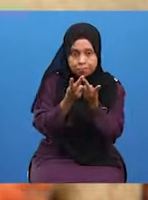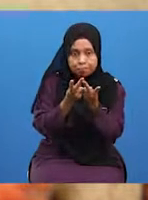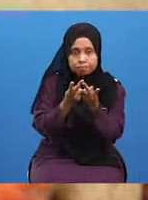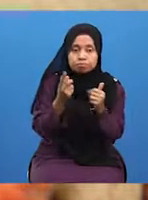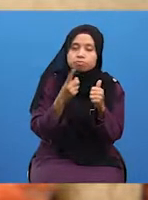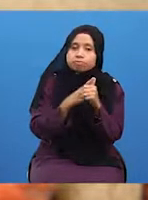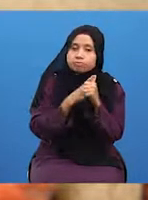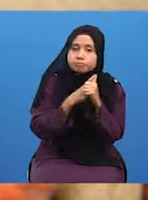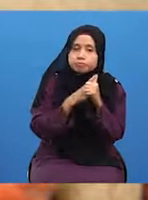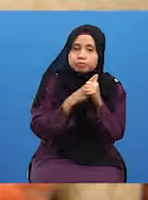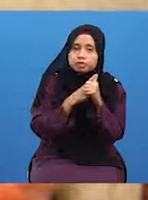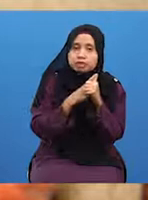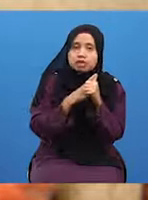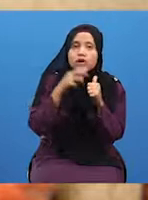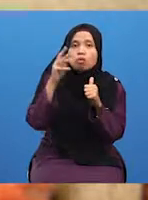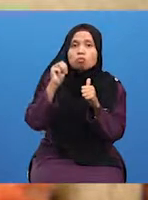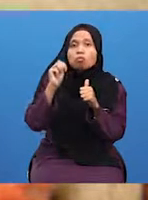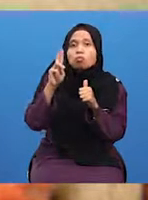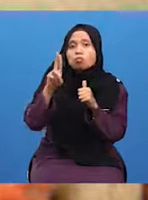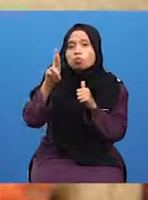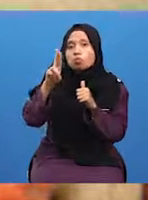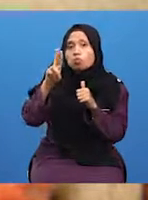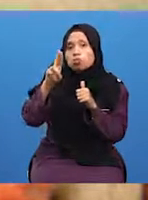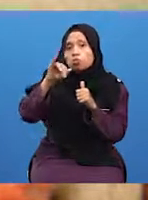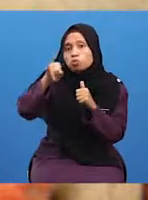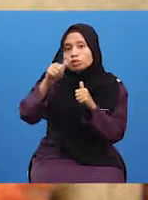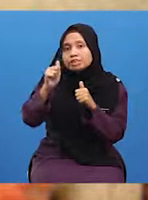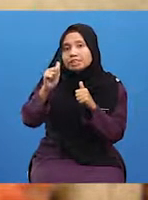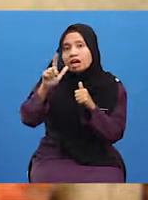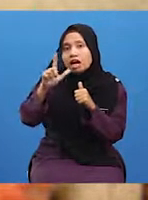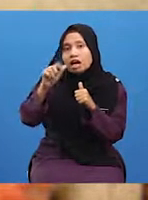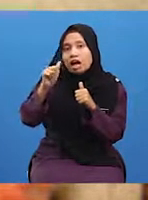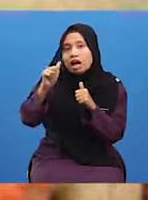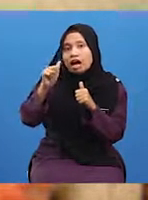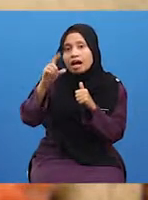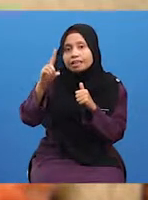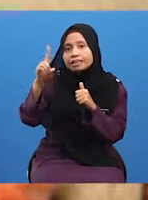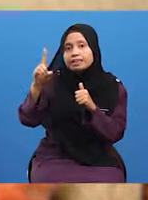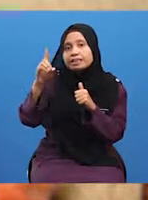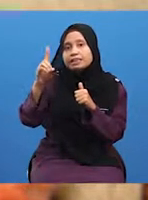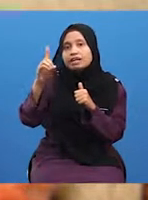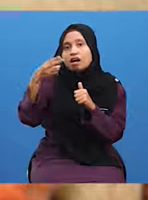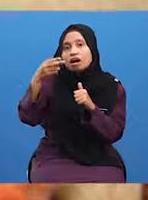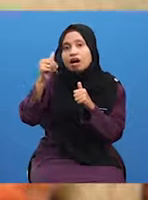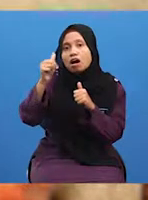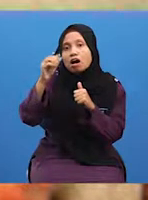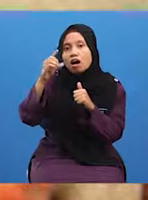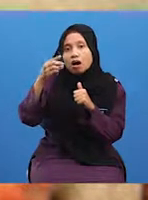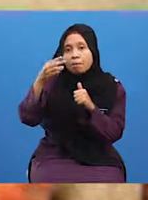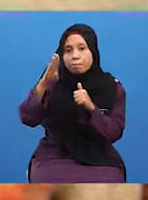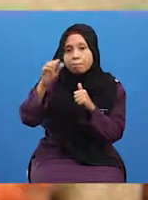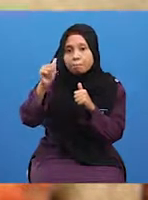Muruj al-Dabab wa Ma'adin al-Jawahid